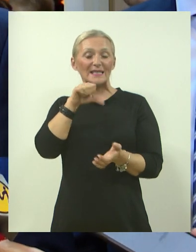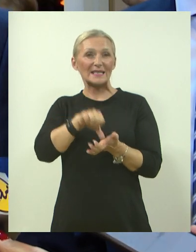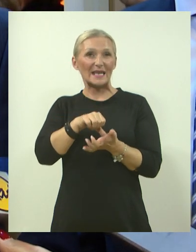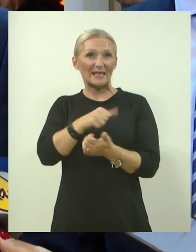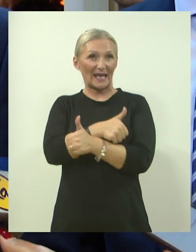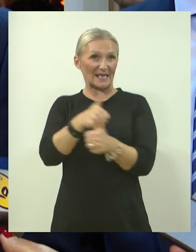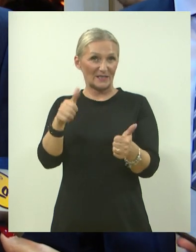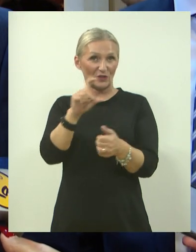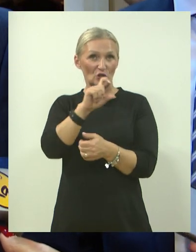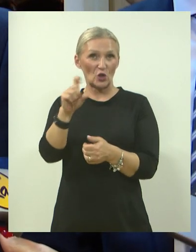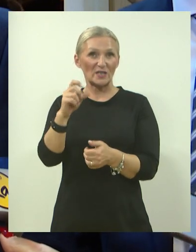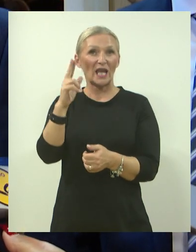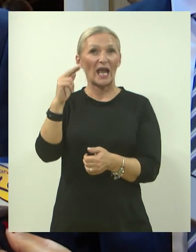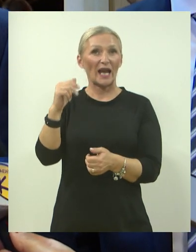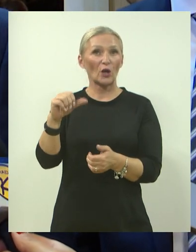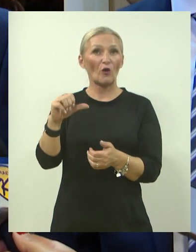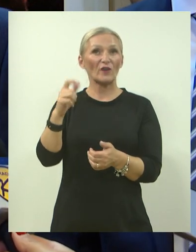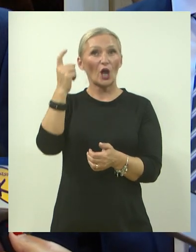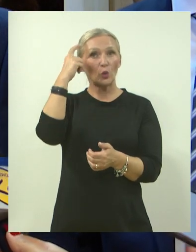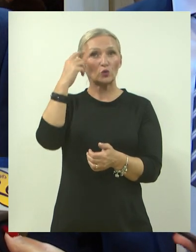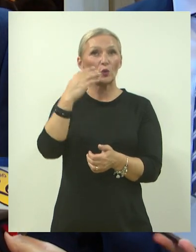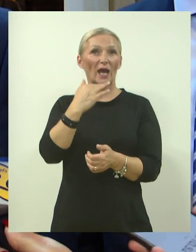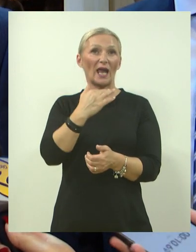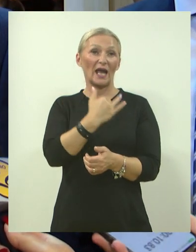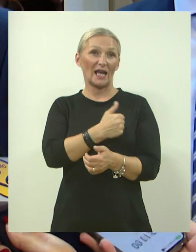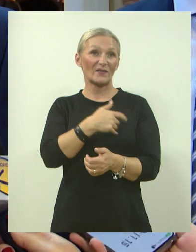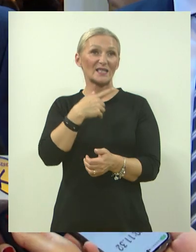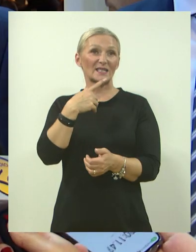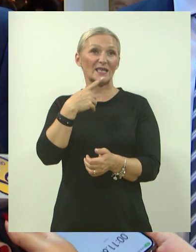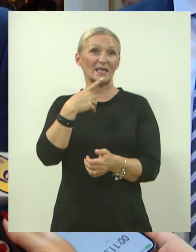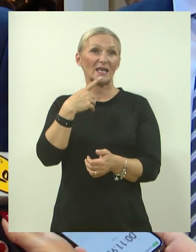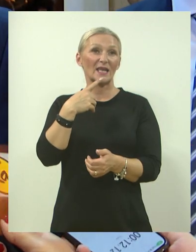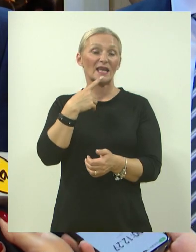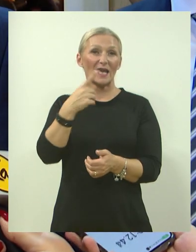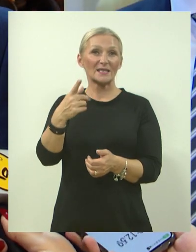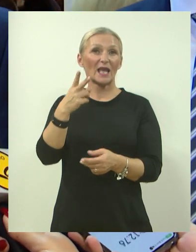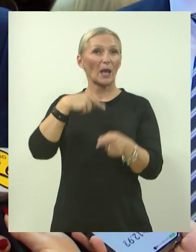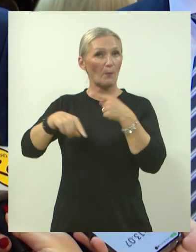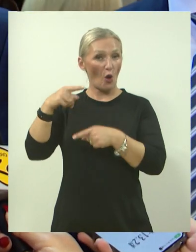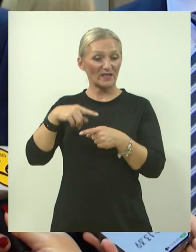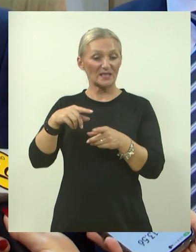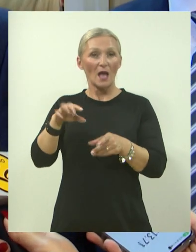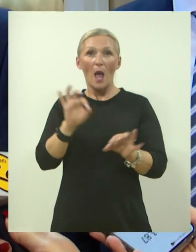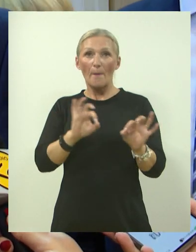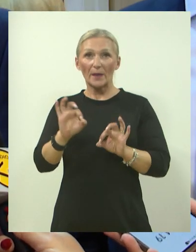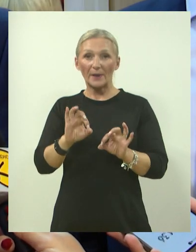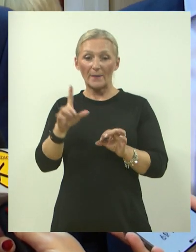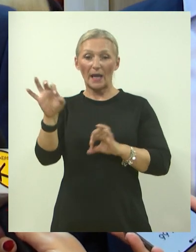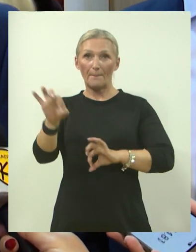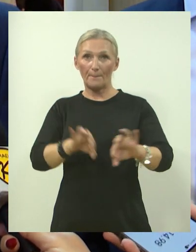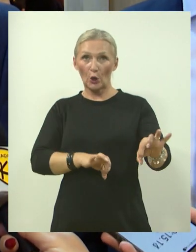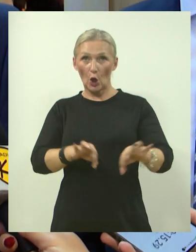iz likovne kulture hrvatskog jezika i nacionalne povijesti su pripremili jedan projekt